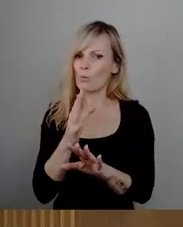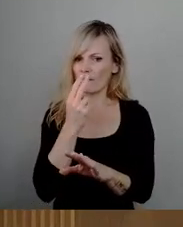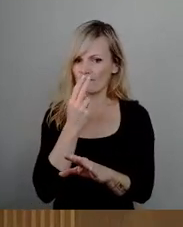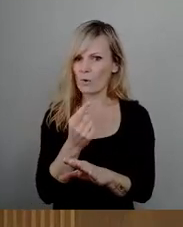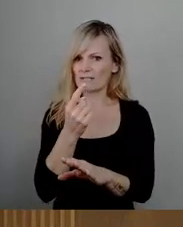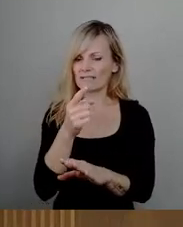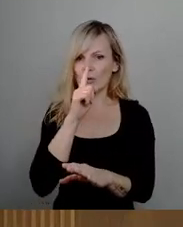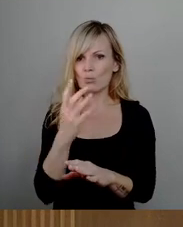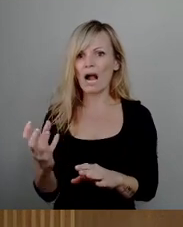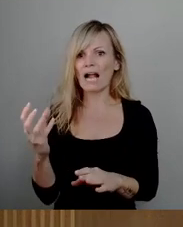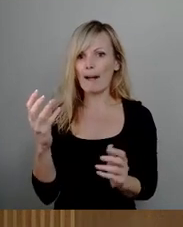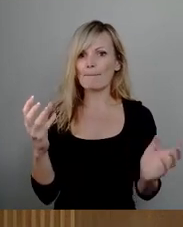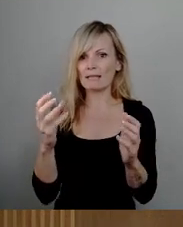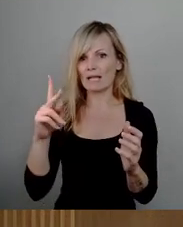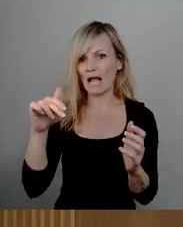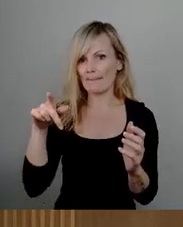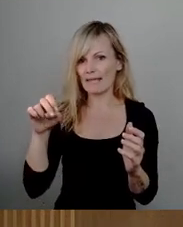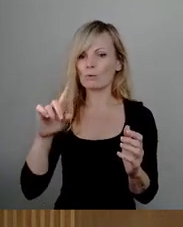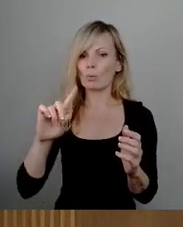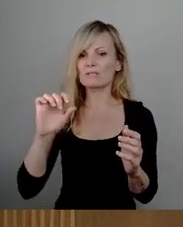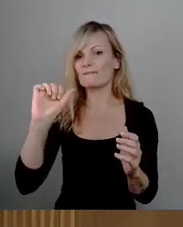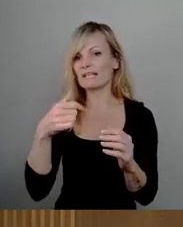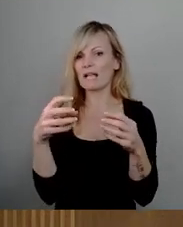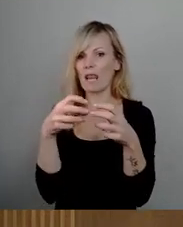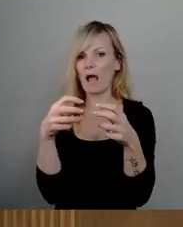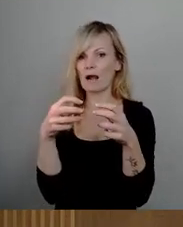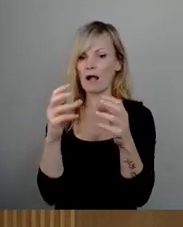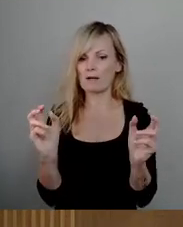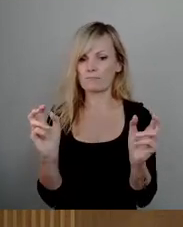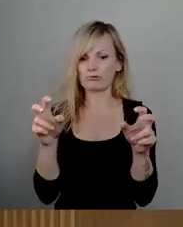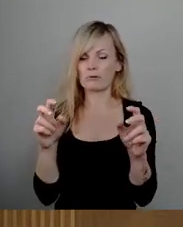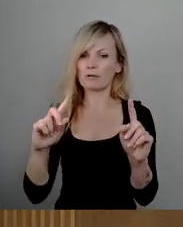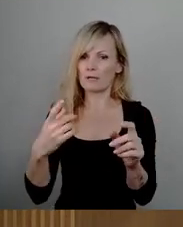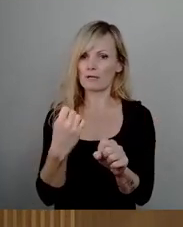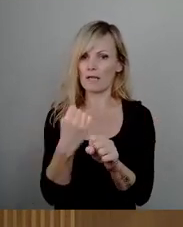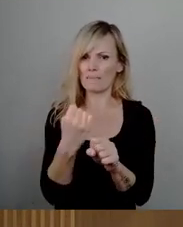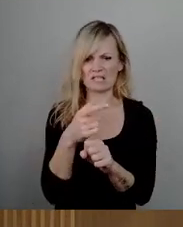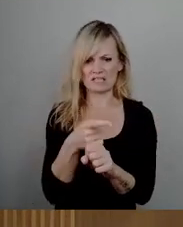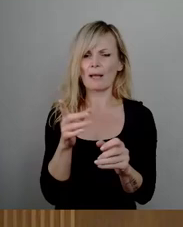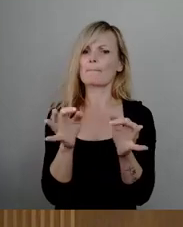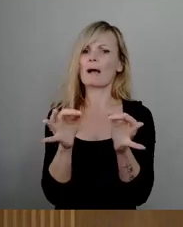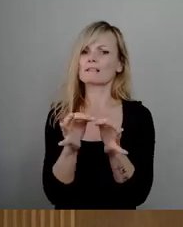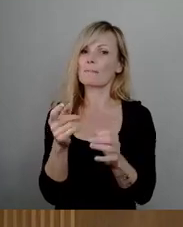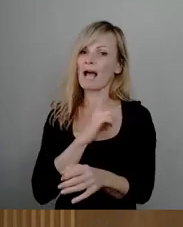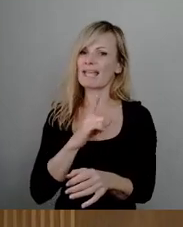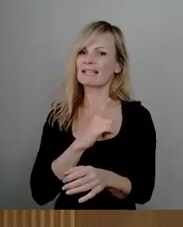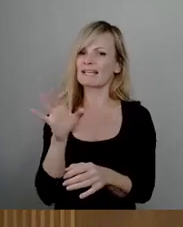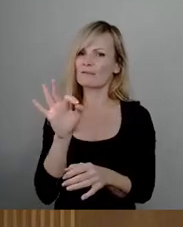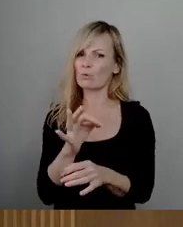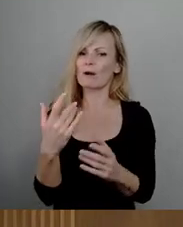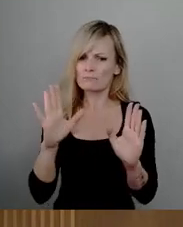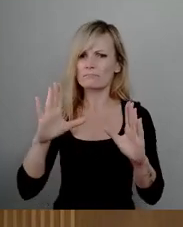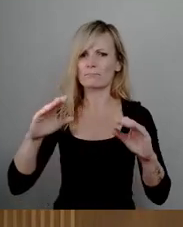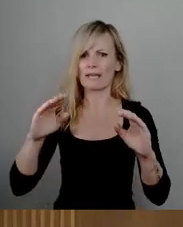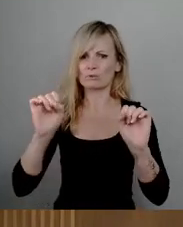Widerlager, die saniert werden sollten, gemacht worden ist, sind ja Maßnahmen, die eigentlich die Gebrauchsfähigkeit der Brücke, beispielsweise jetzt für